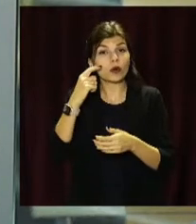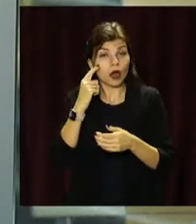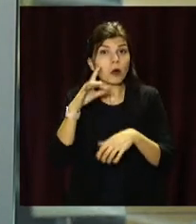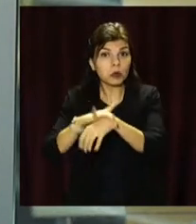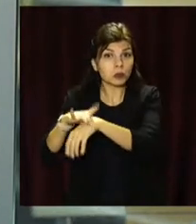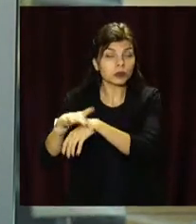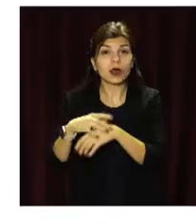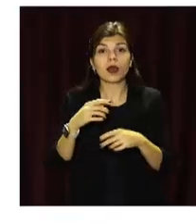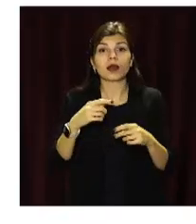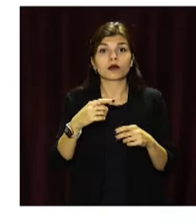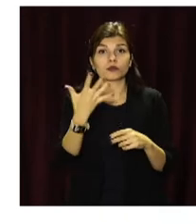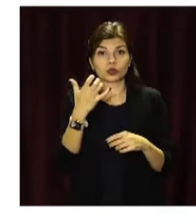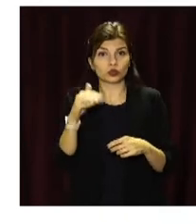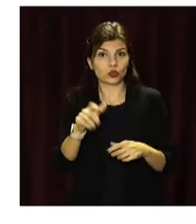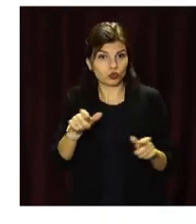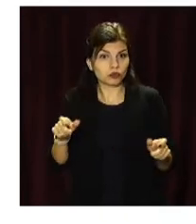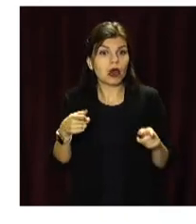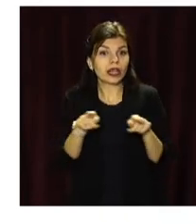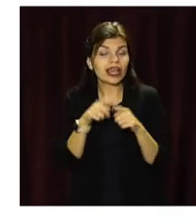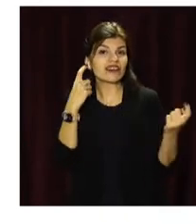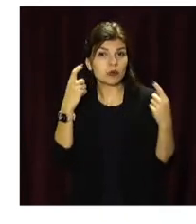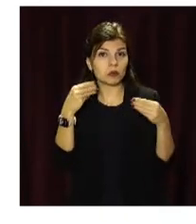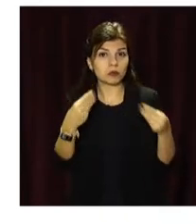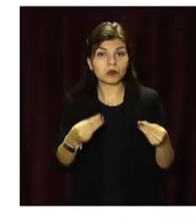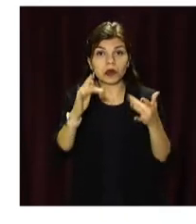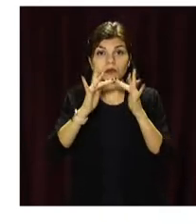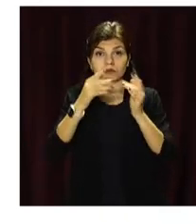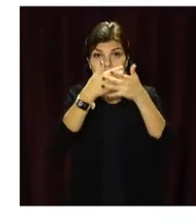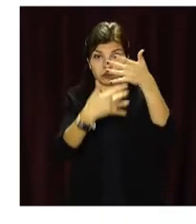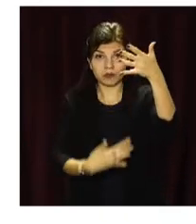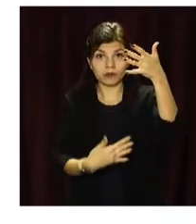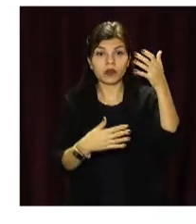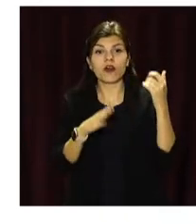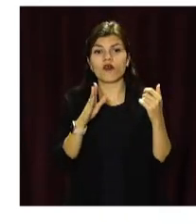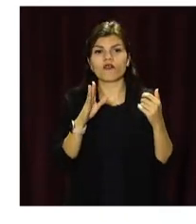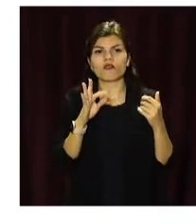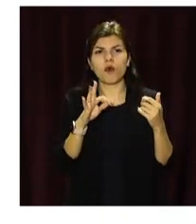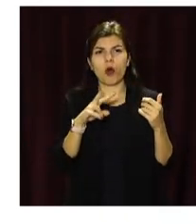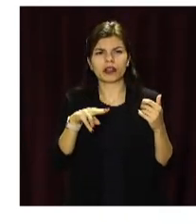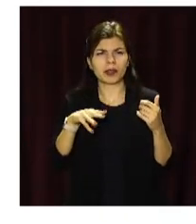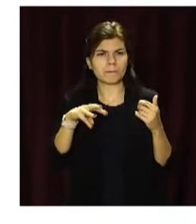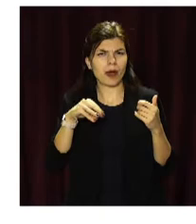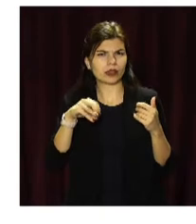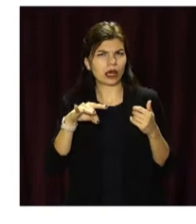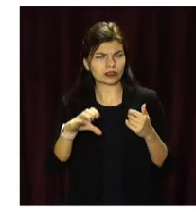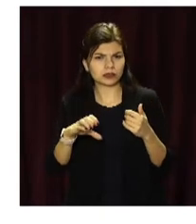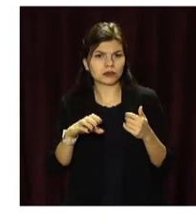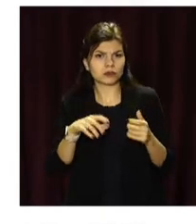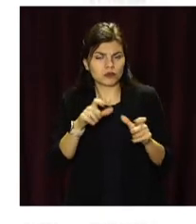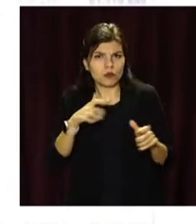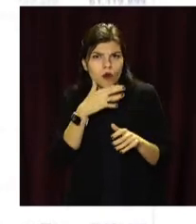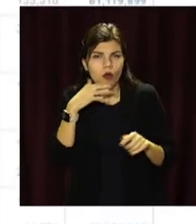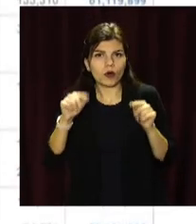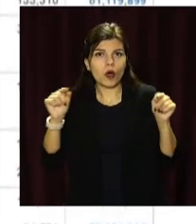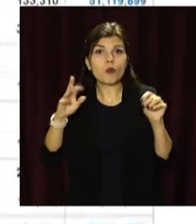в понад півмільйона людей. Такі дані оприлюднив портал World Do Matters. Майже 47,5 мільйонів пацієнтів по